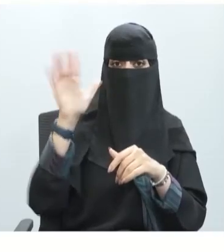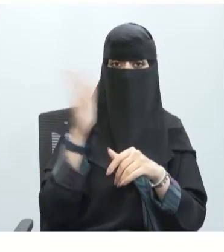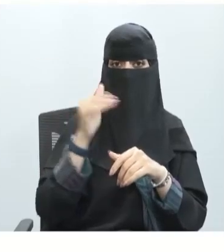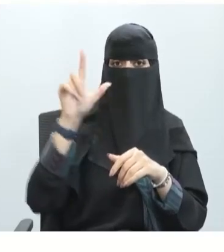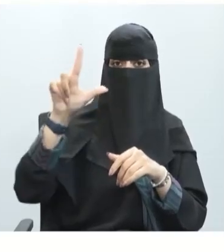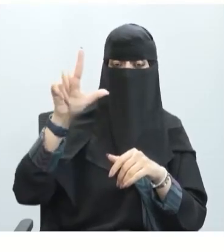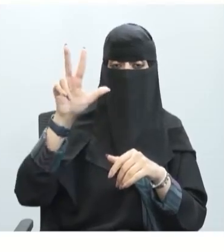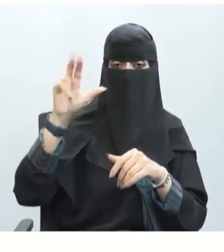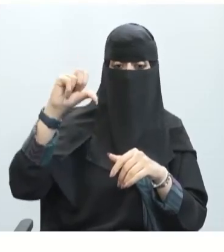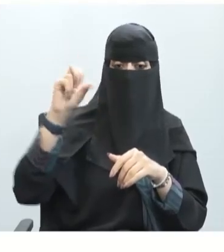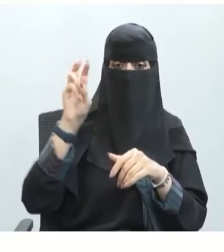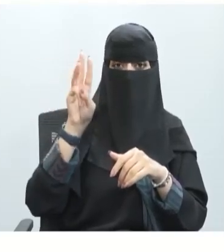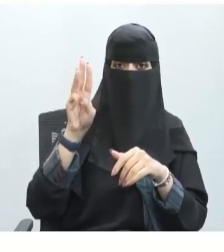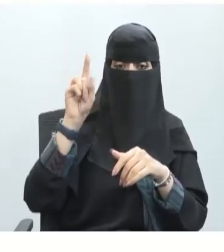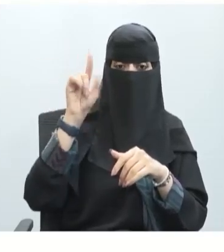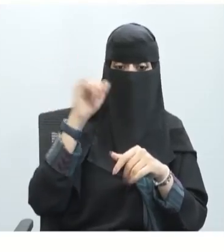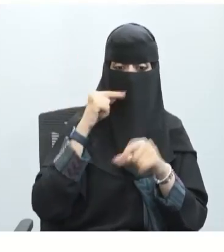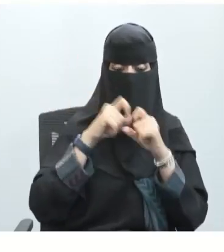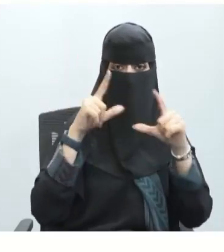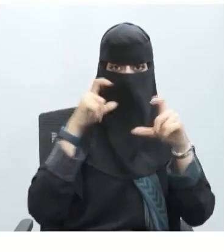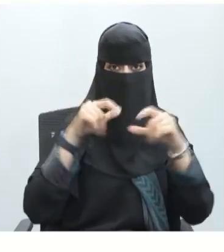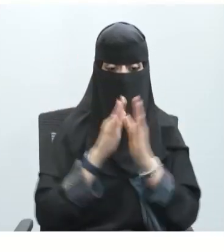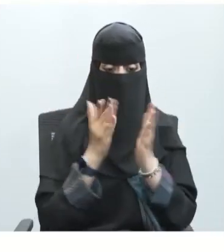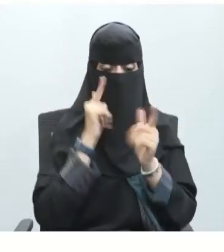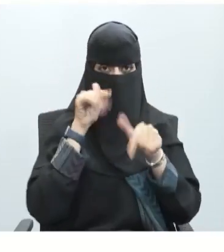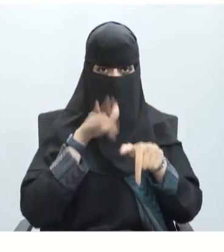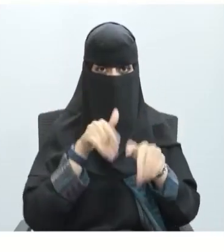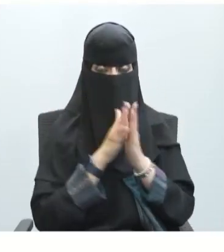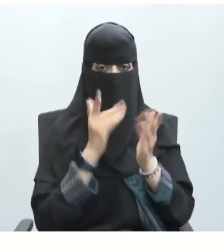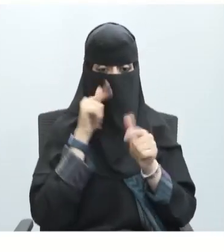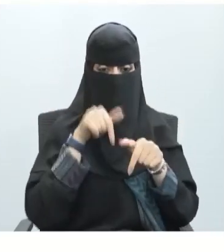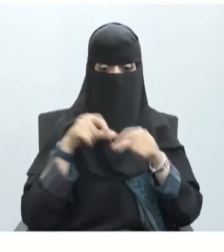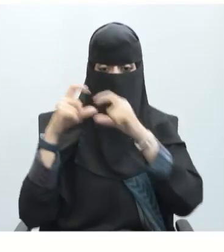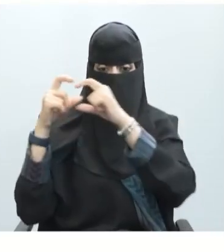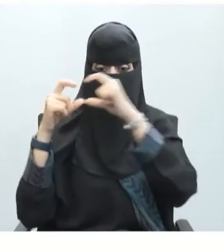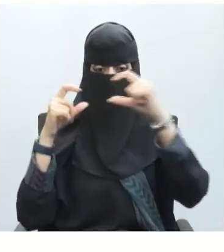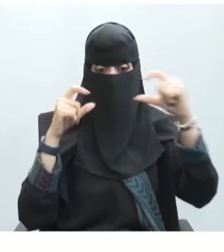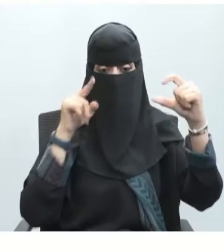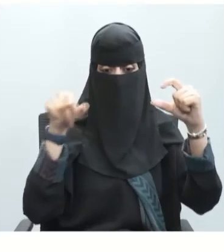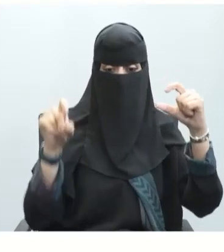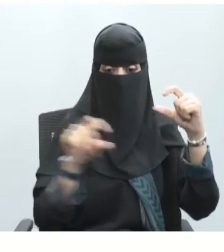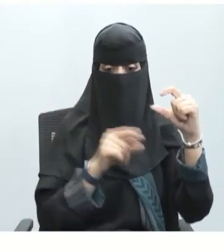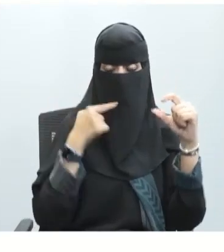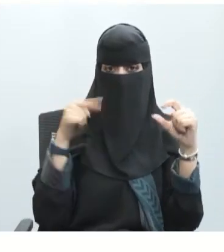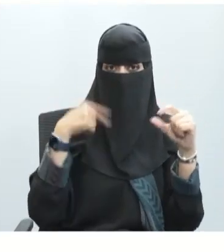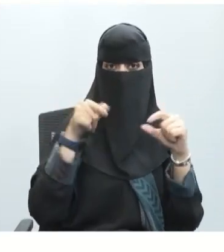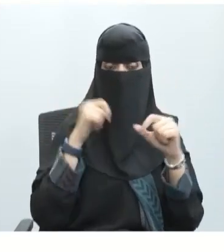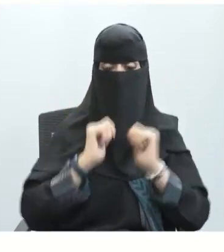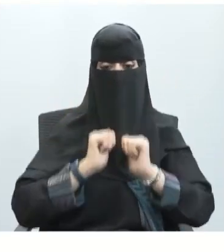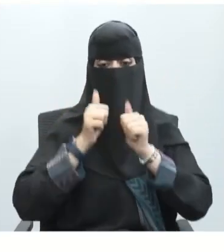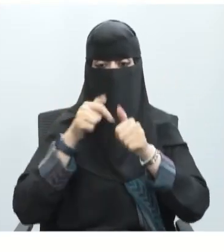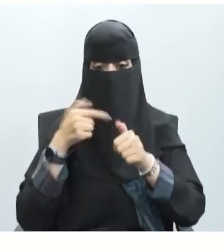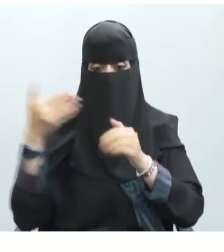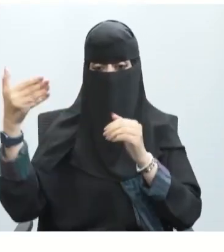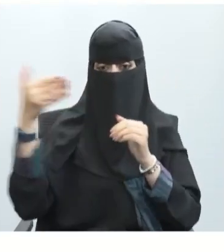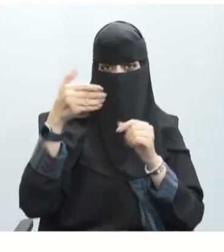إذن هنا صورة مكبرة من الكتاب مثل ما اتفقنا آيونات الصوديوم والبوتاسيوم لن يكون لديها القدرة على